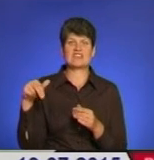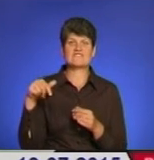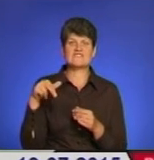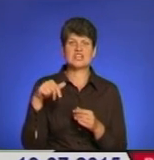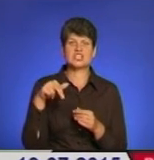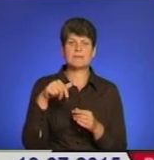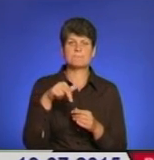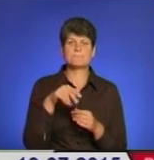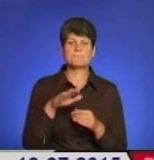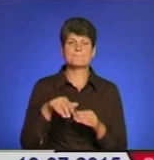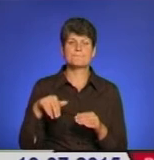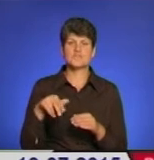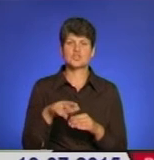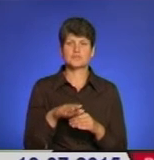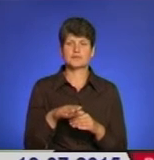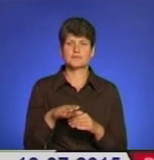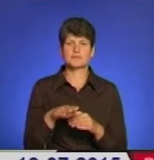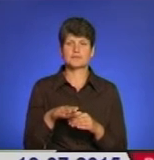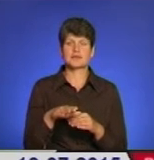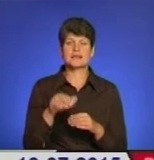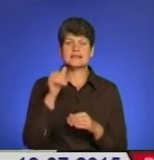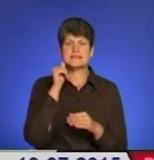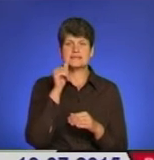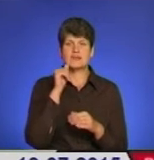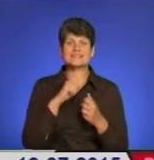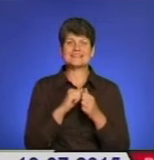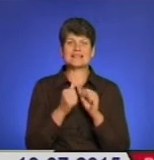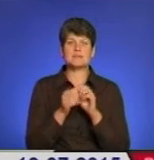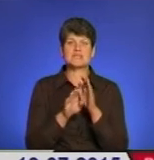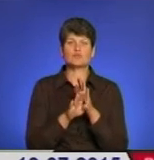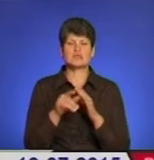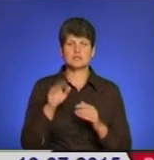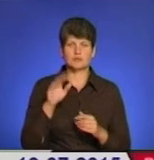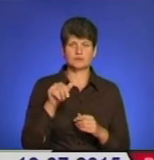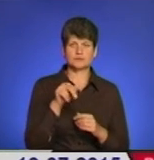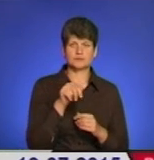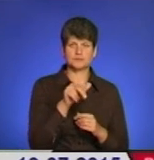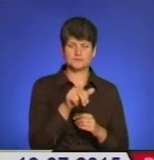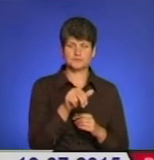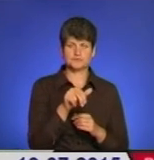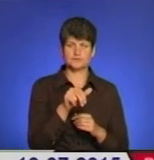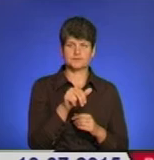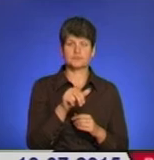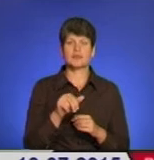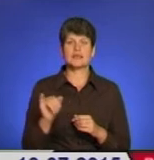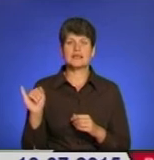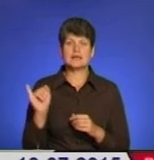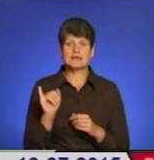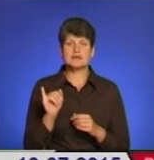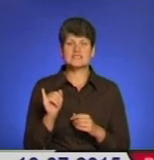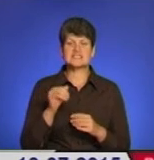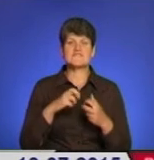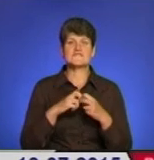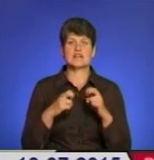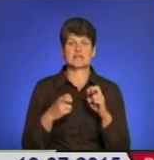пішком. Завтра з Хам'янецьку, Дільська виходять, ну, і з